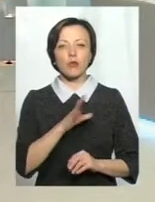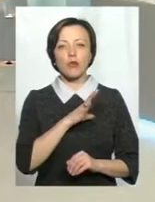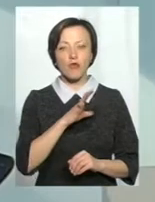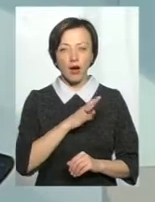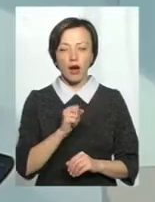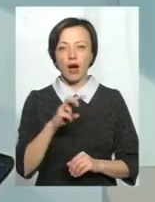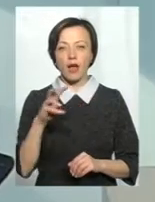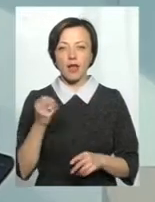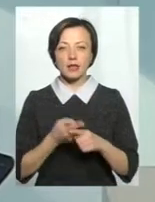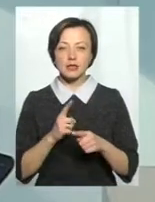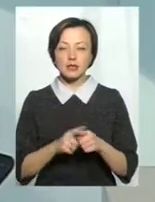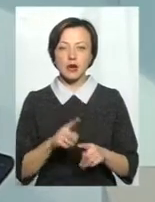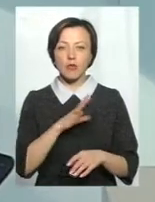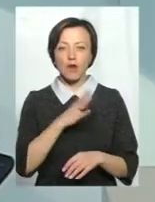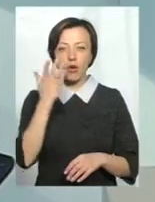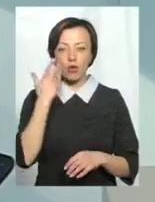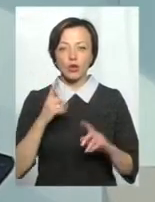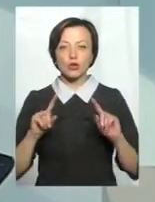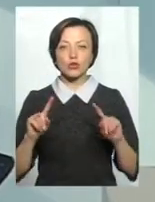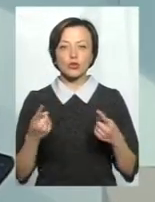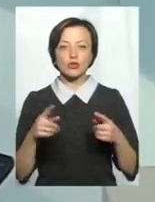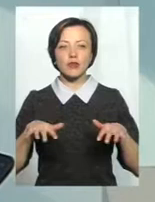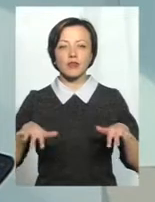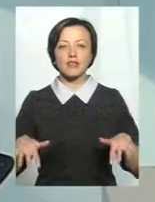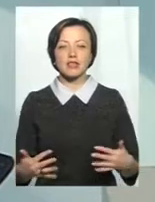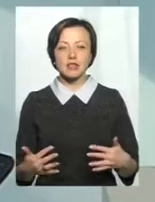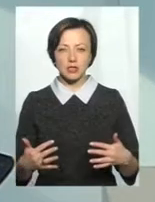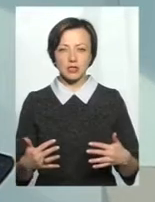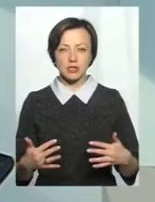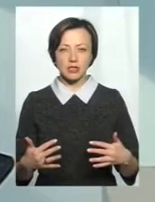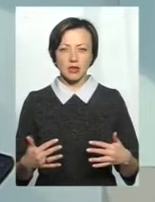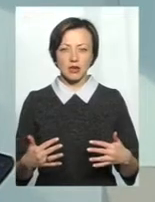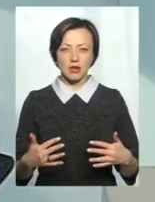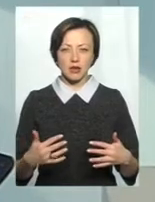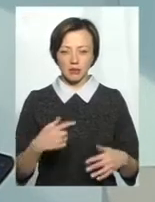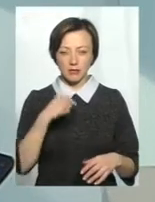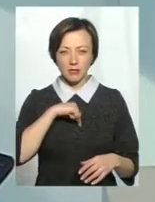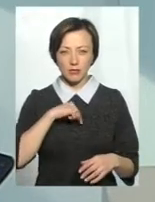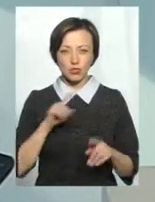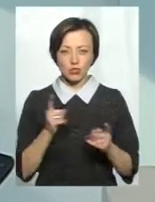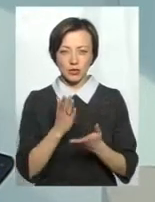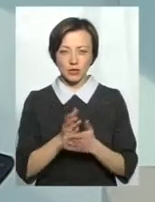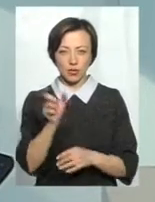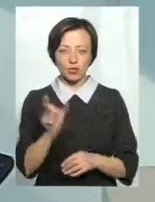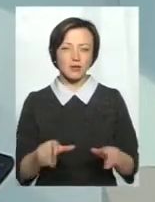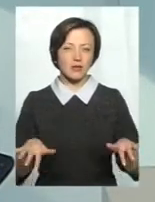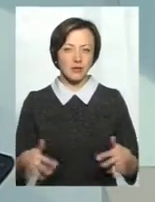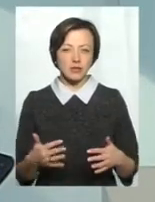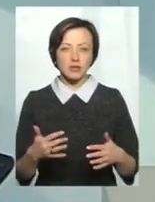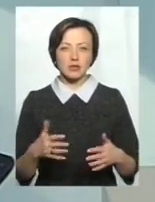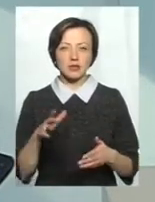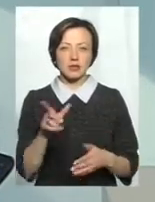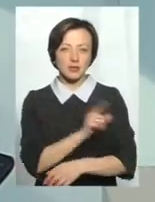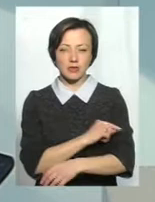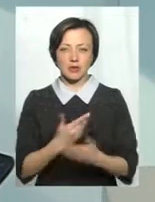Але це буває тільки, коли дуже виснажена система якась або орган. І виснажена